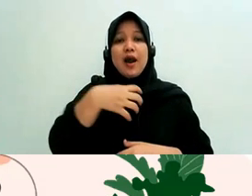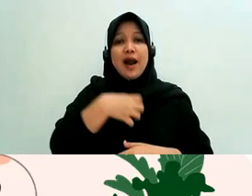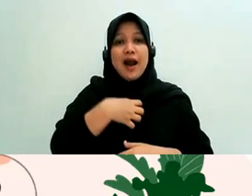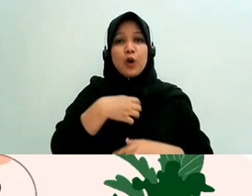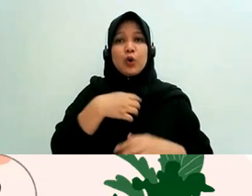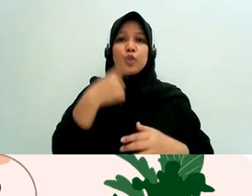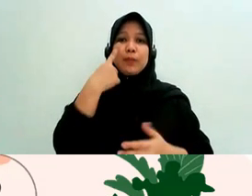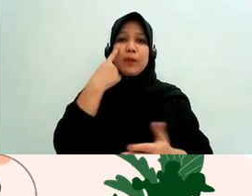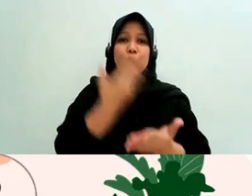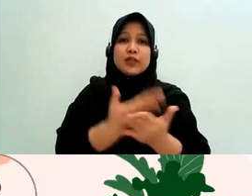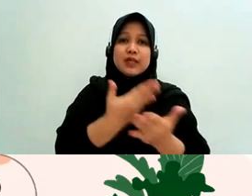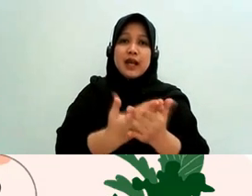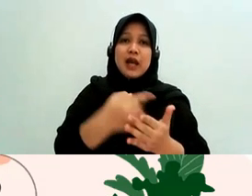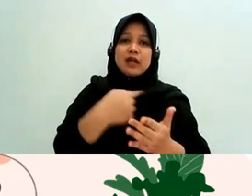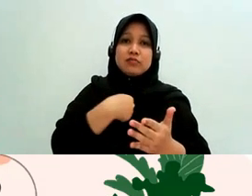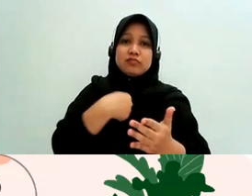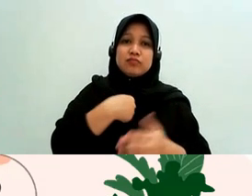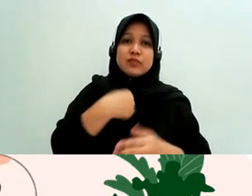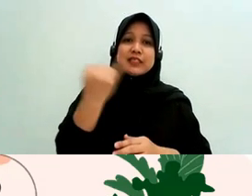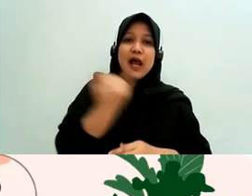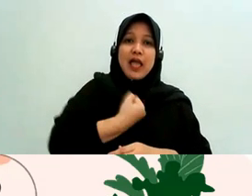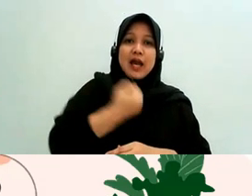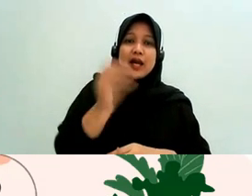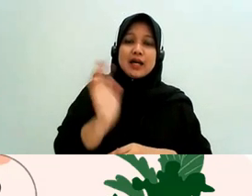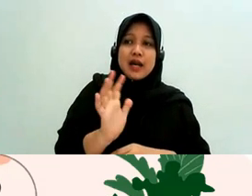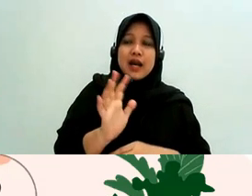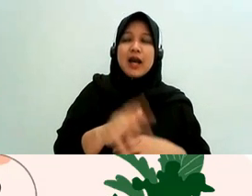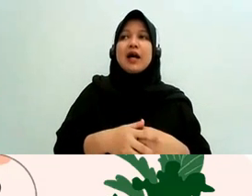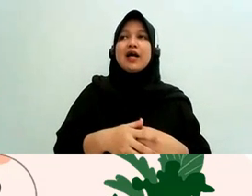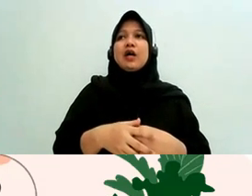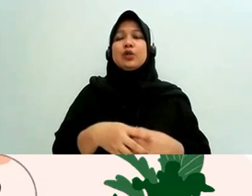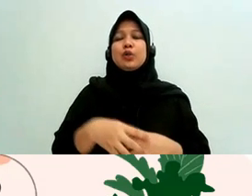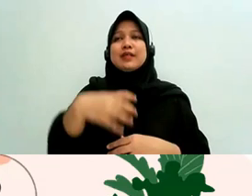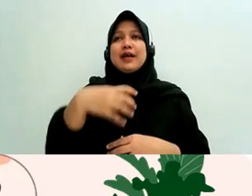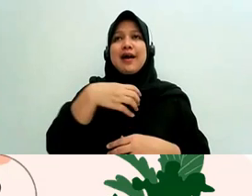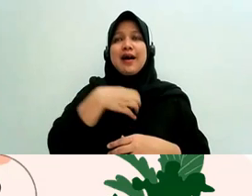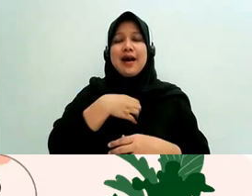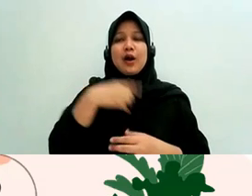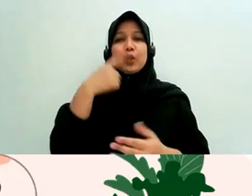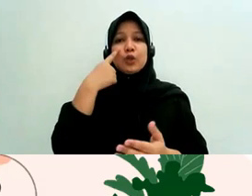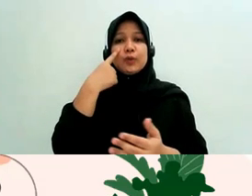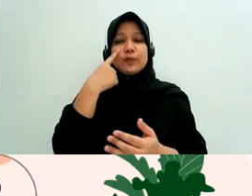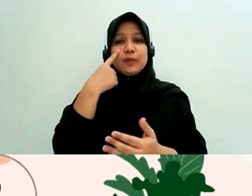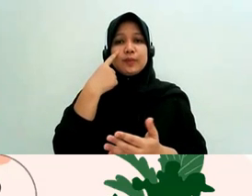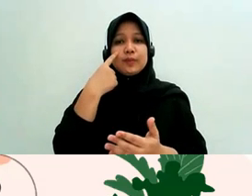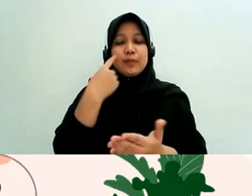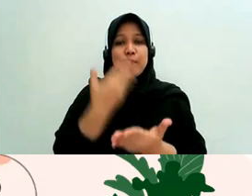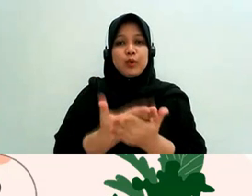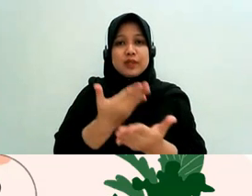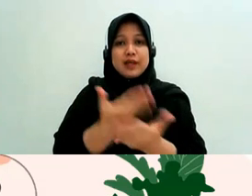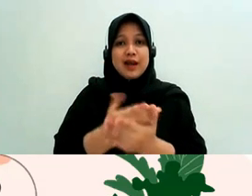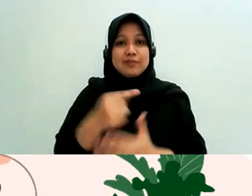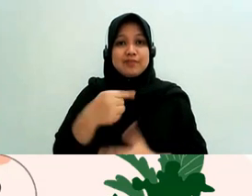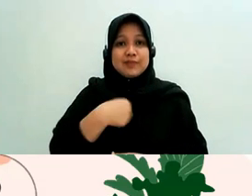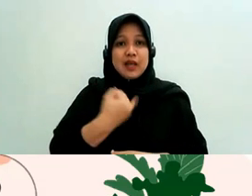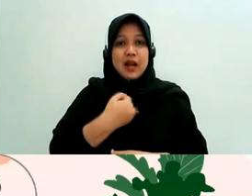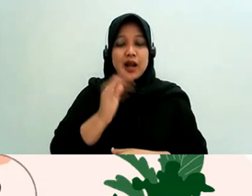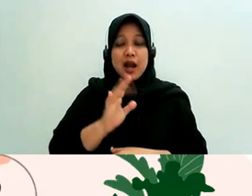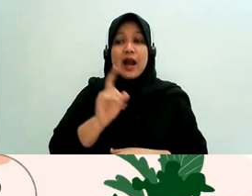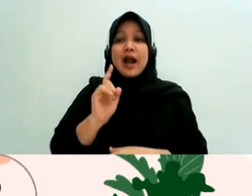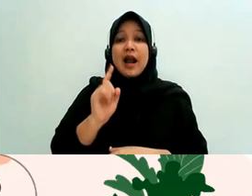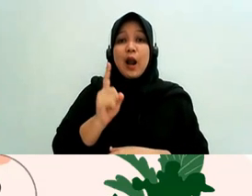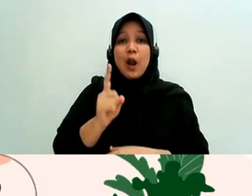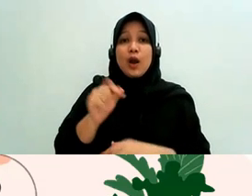mendapatkan kesempatan membuktikan dirinya tidak bersalah sementara kalau di peradilan perdata